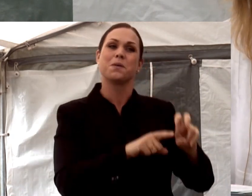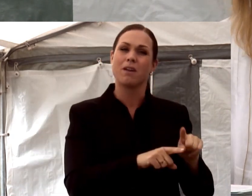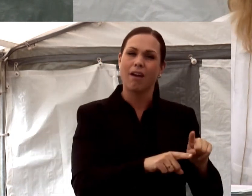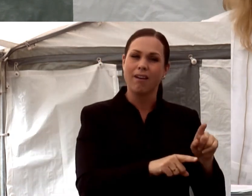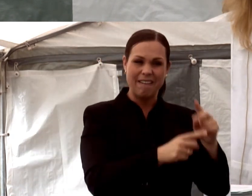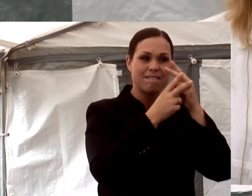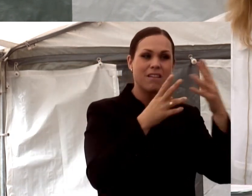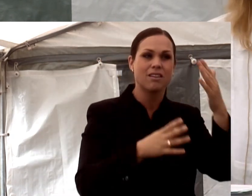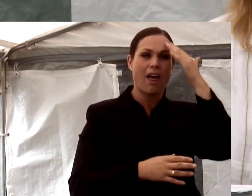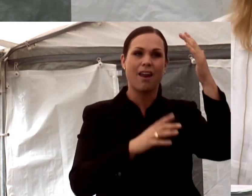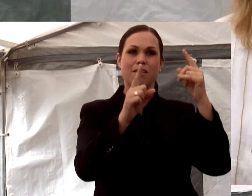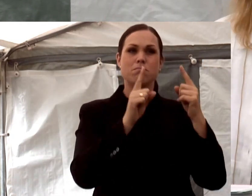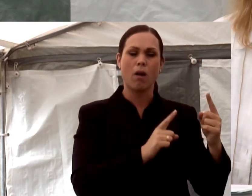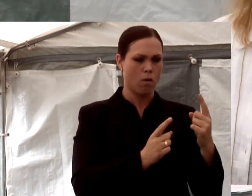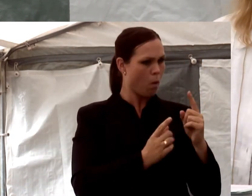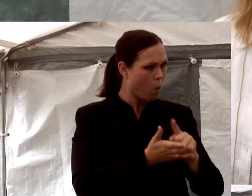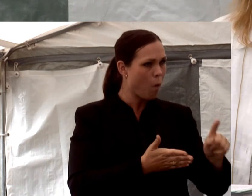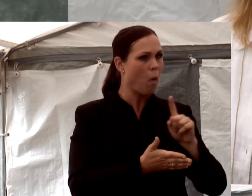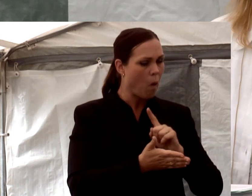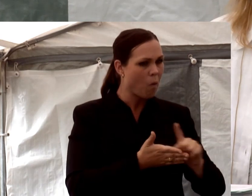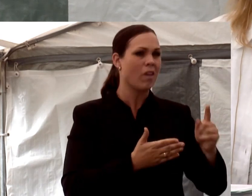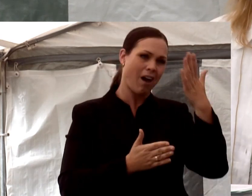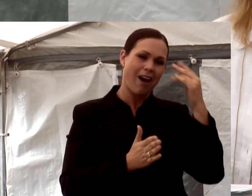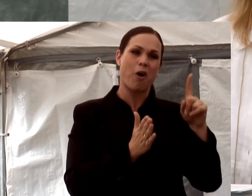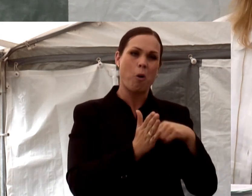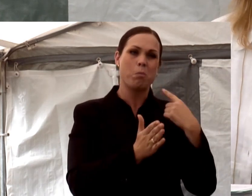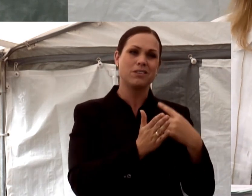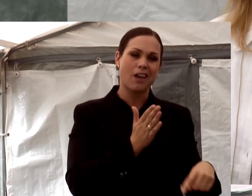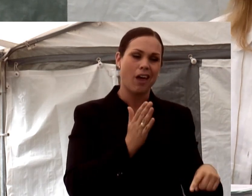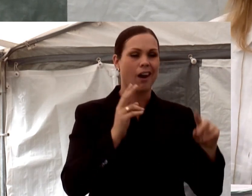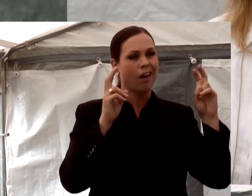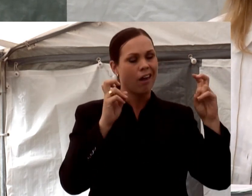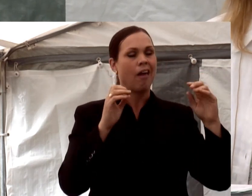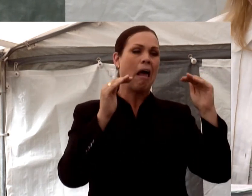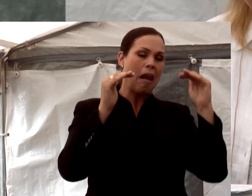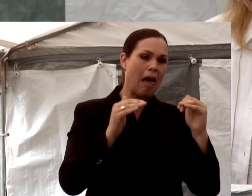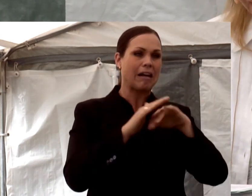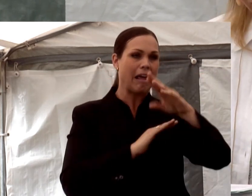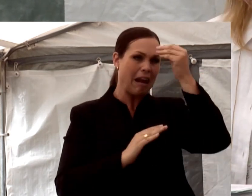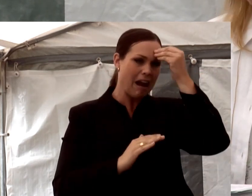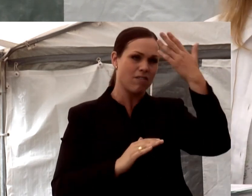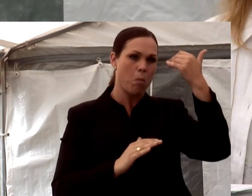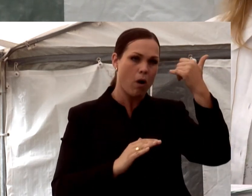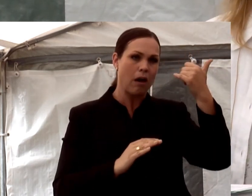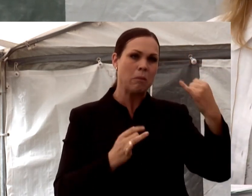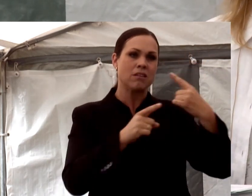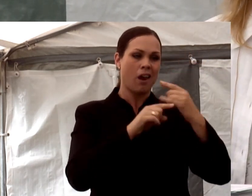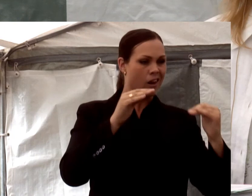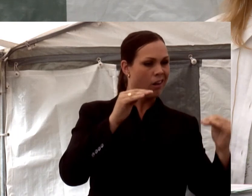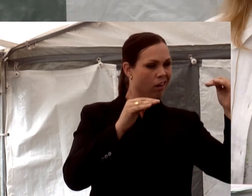att äldre personer många gånger kompenserar denna möjligen lägre inlärningsförmåga med erfarenhet.